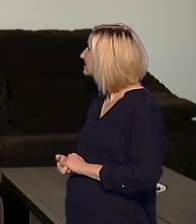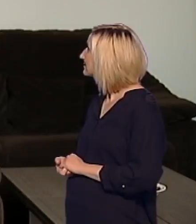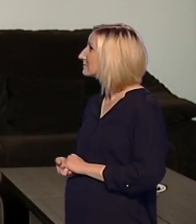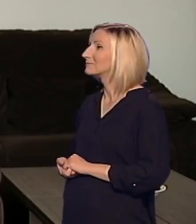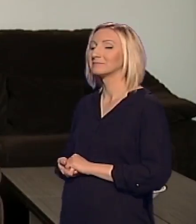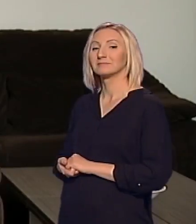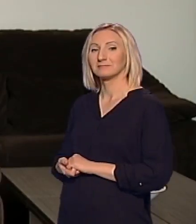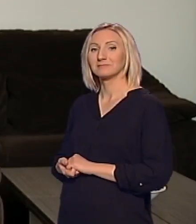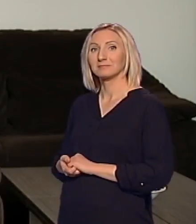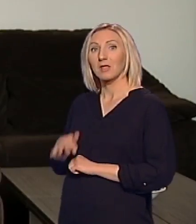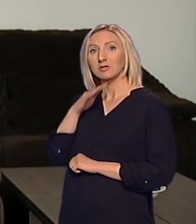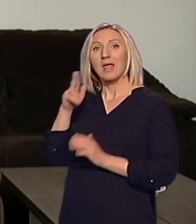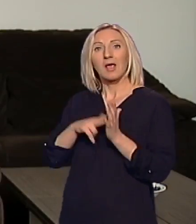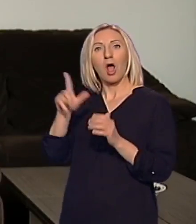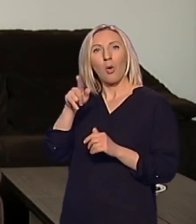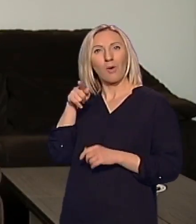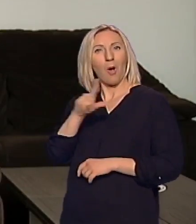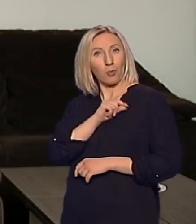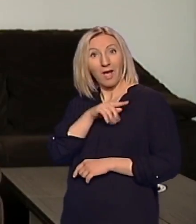Provodiš dosta vremena sa njima, tako?